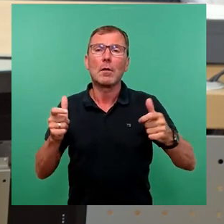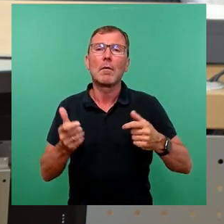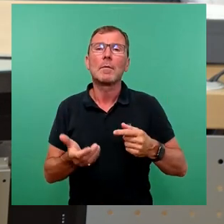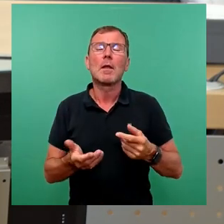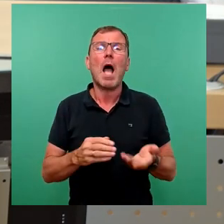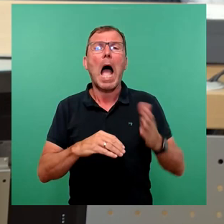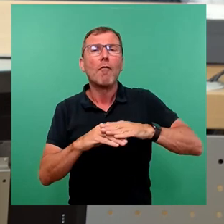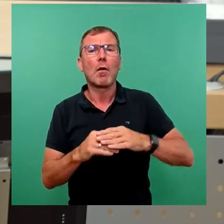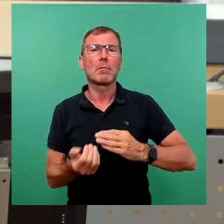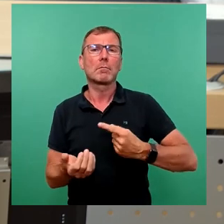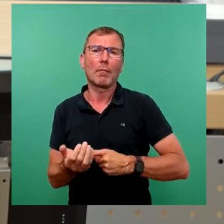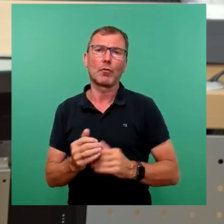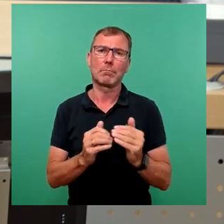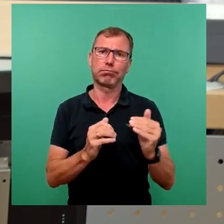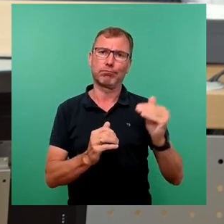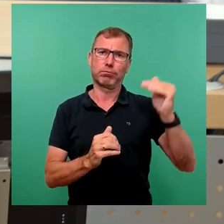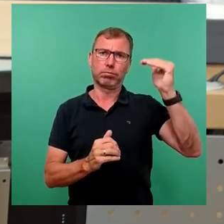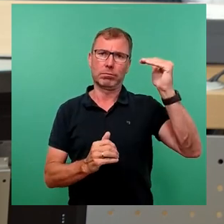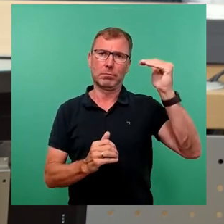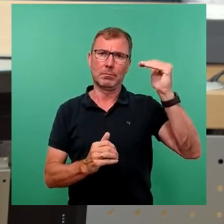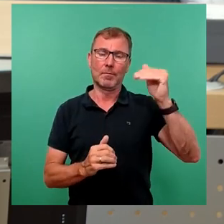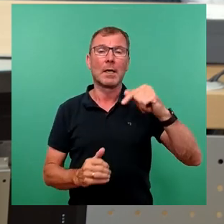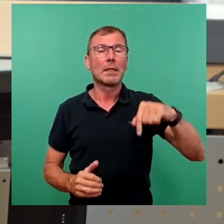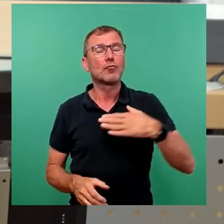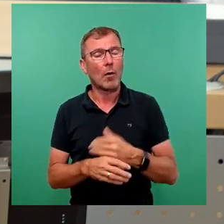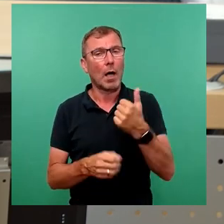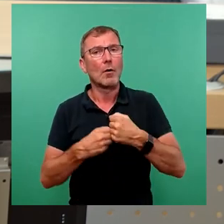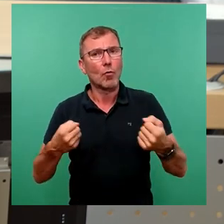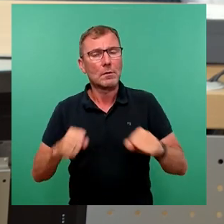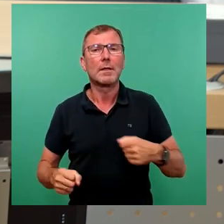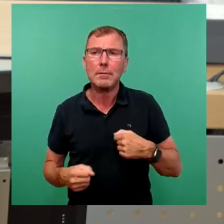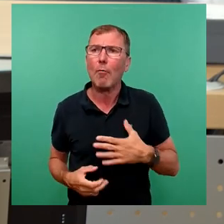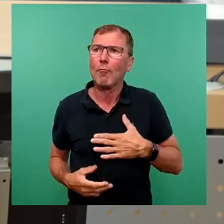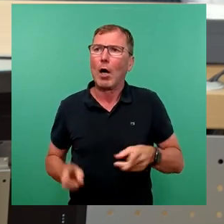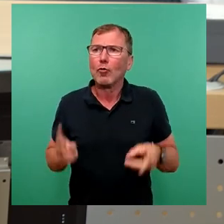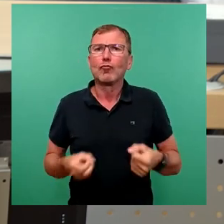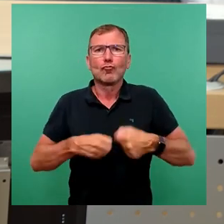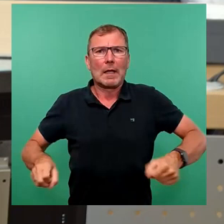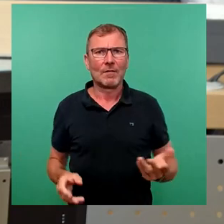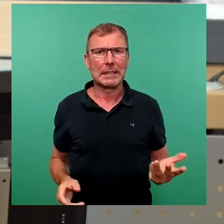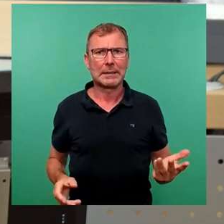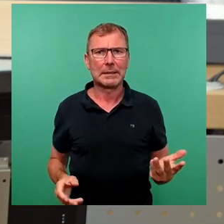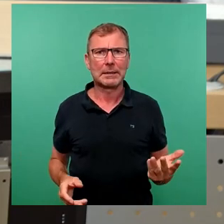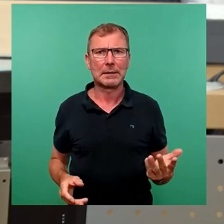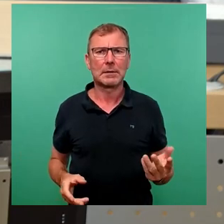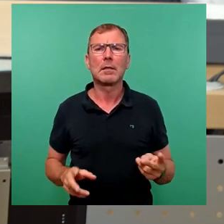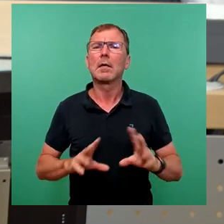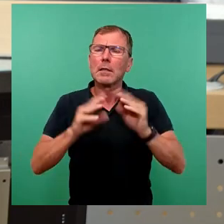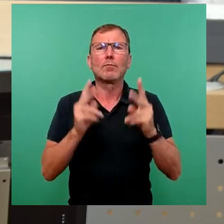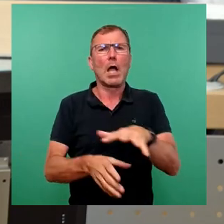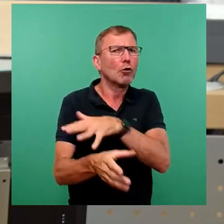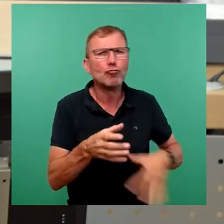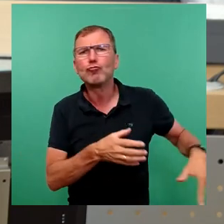größer. Wir haben aber bereits ein großes Fest, nämlich unser Stadtfest, welches über die gesamte Stadt ausstrahlt